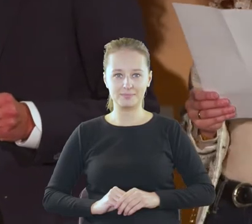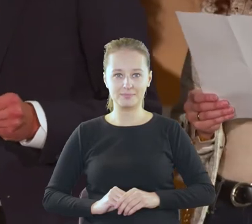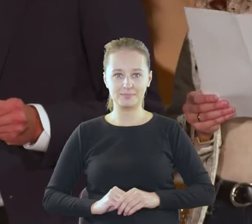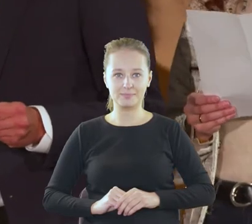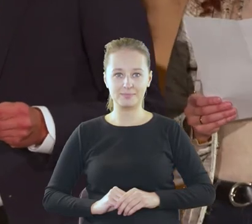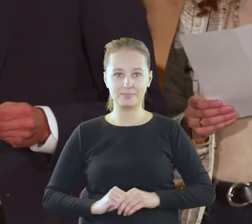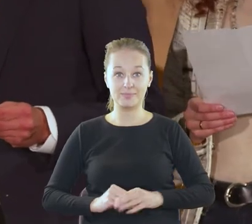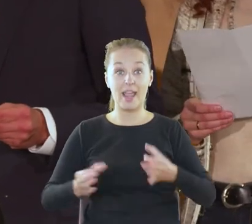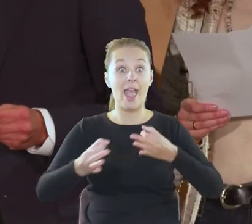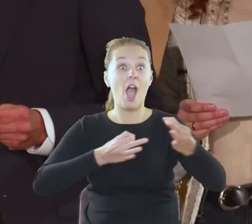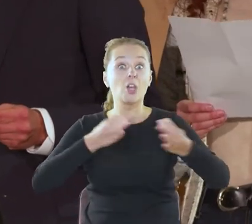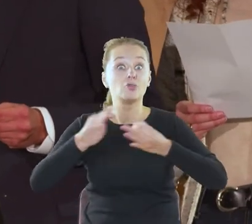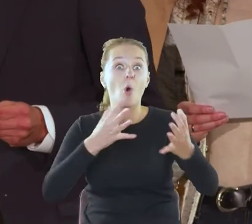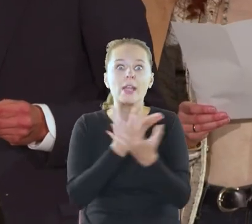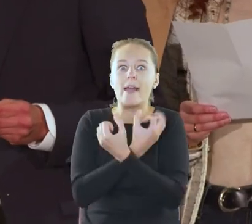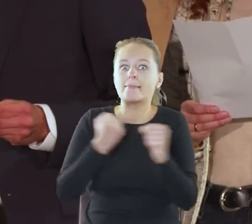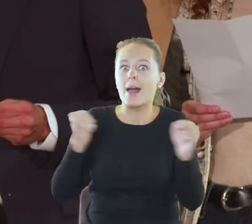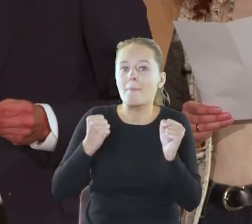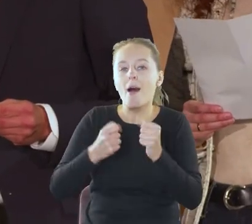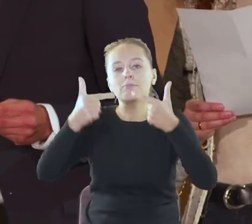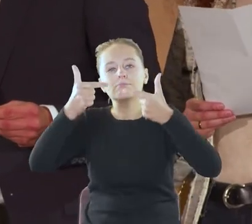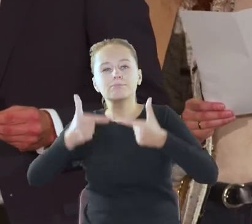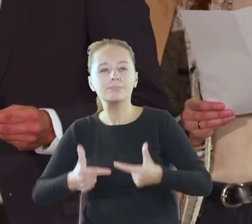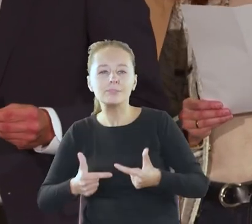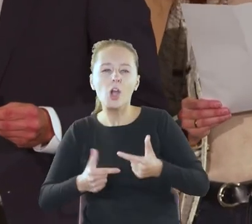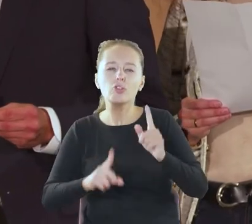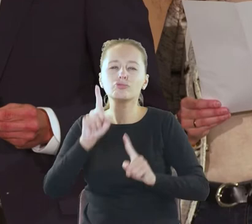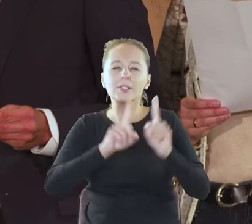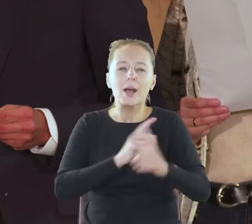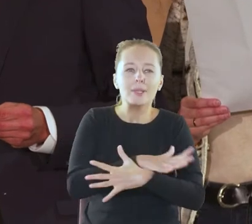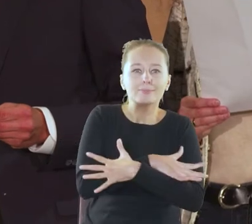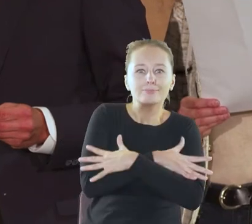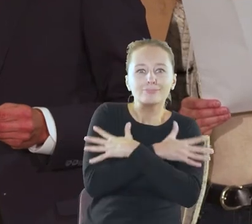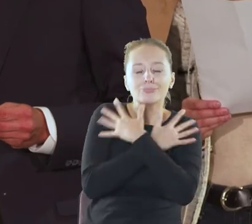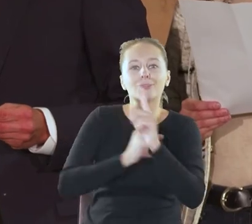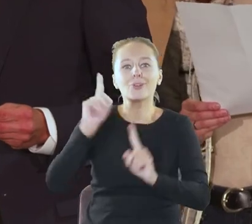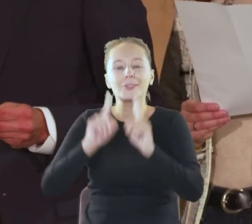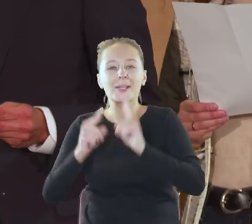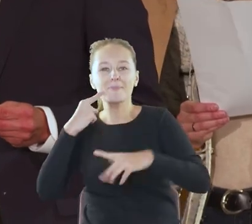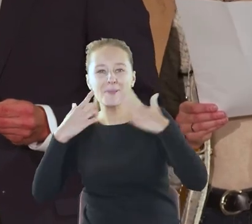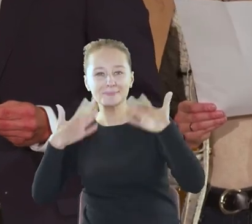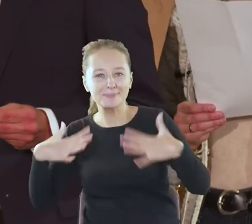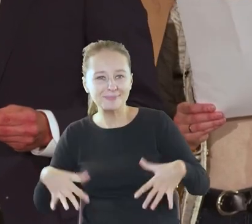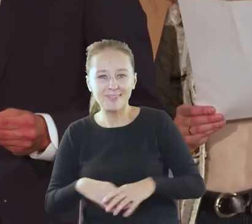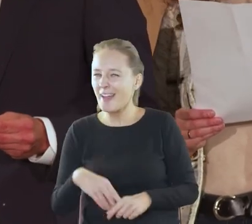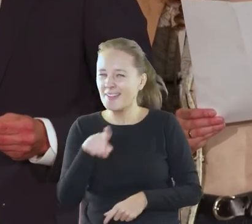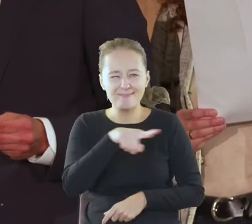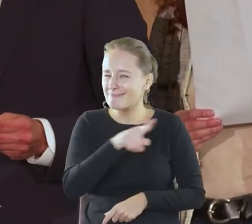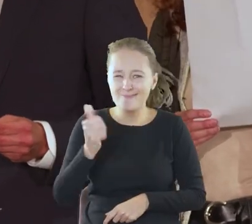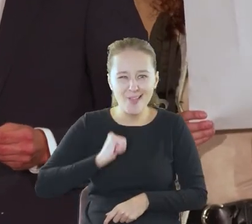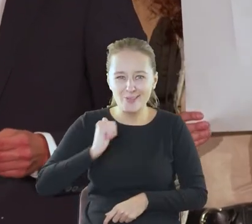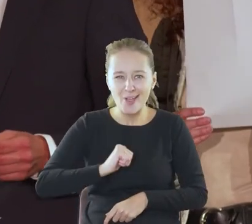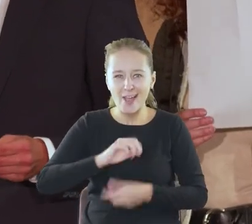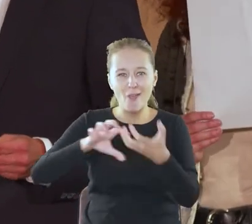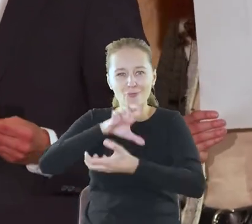Historie, dramaty i wersy, raz ciarki, raz pociecha, nie zwlekaj, zaloguj się w świecie